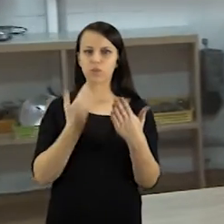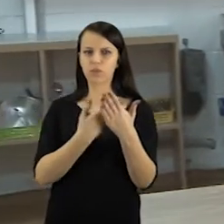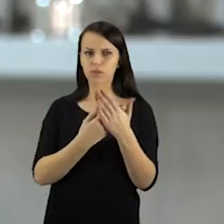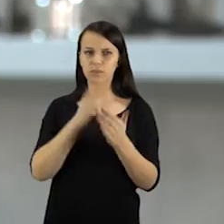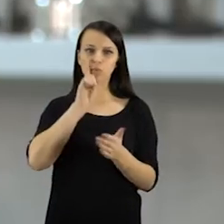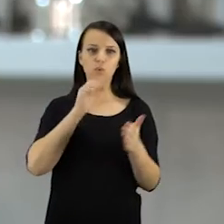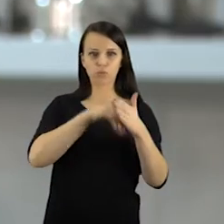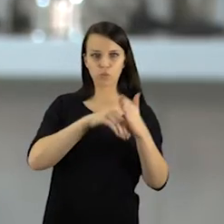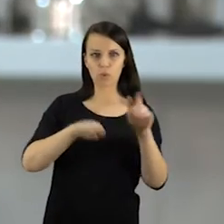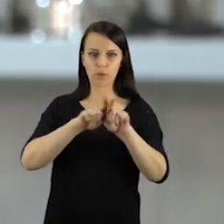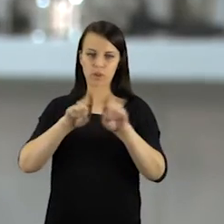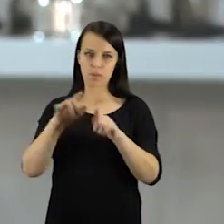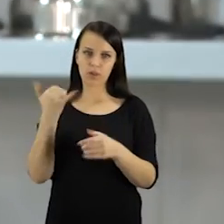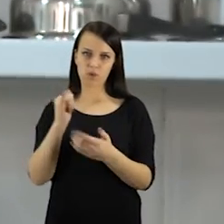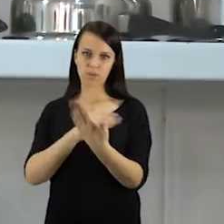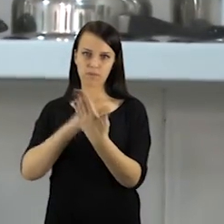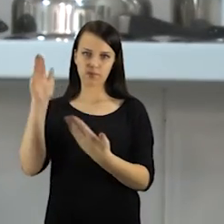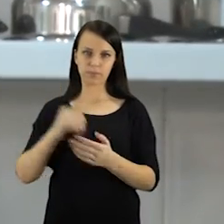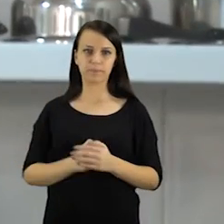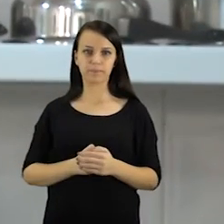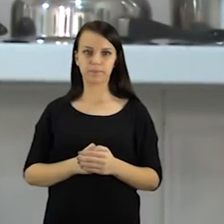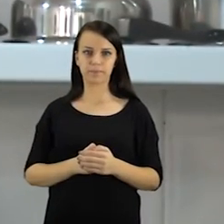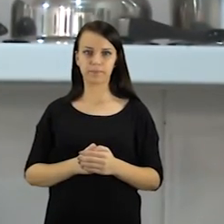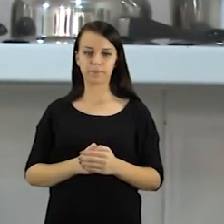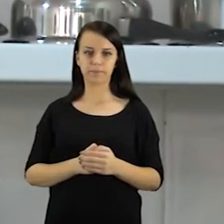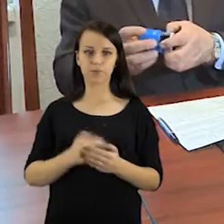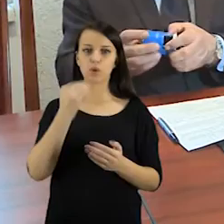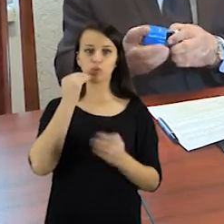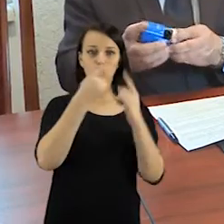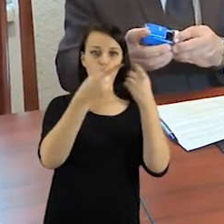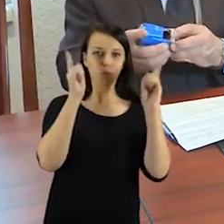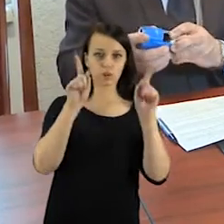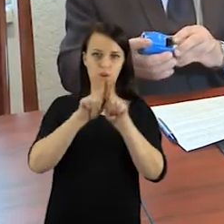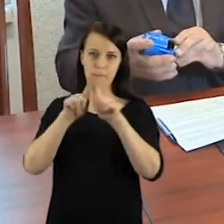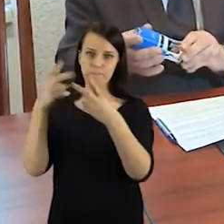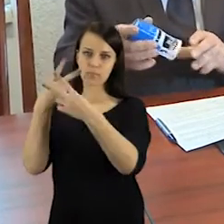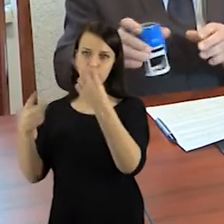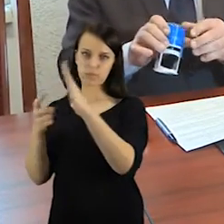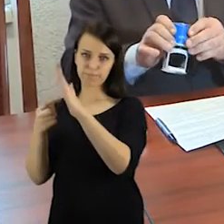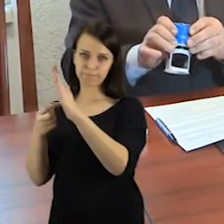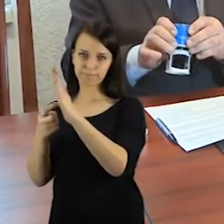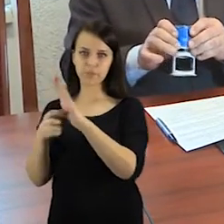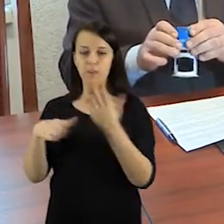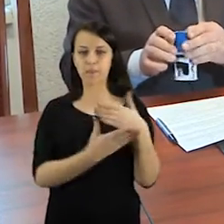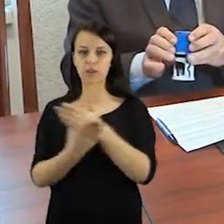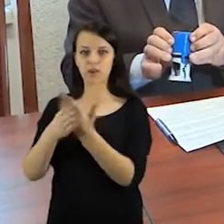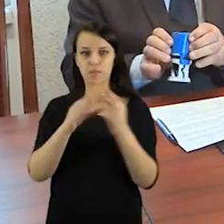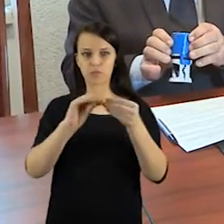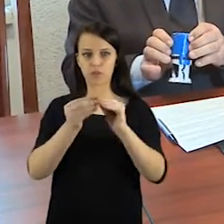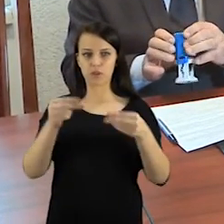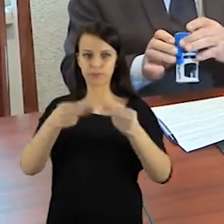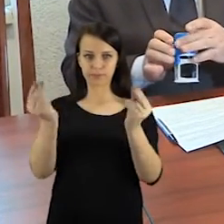produktus. Taip siekiama sutaupyti ir pagerinti kokybę. Šiaulių universitetas ir tardimo izoliatorių savo